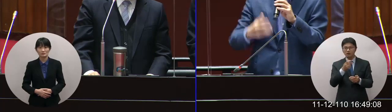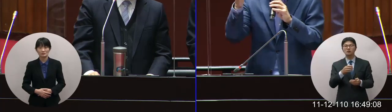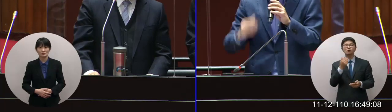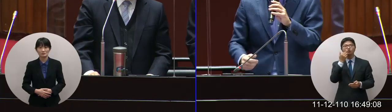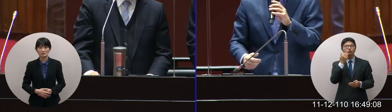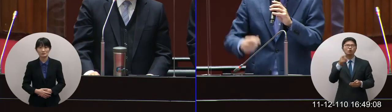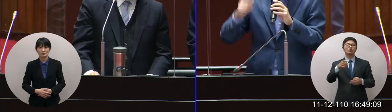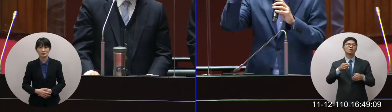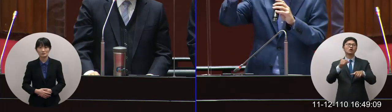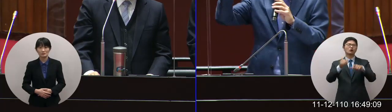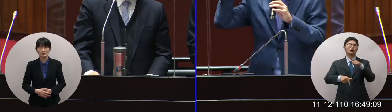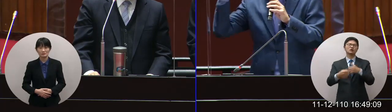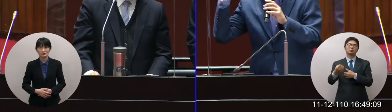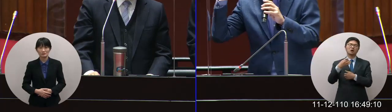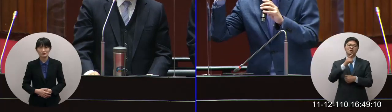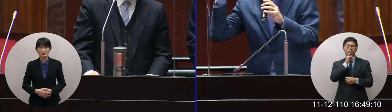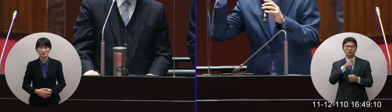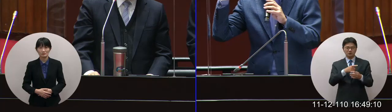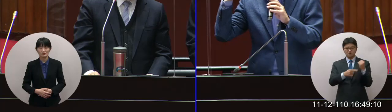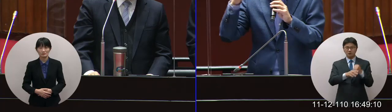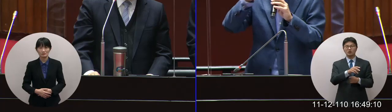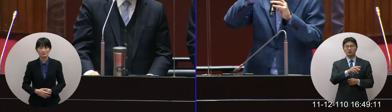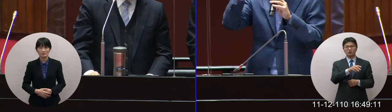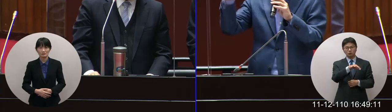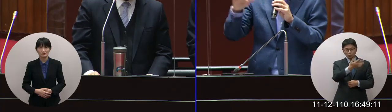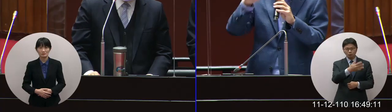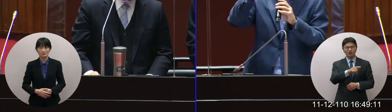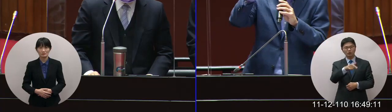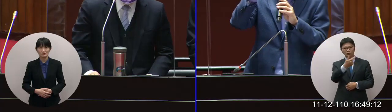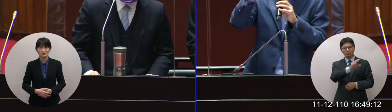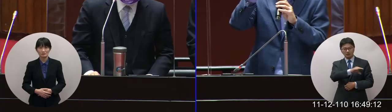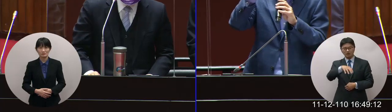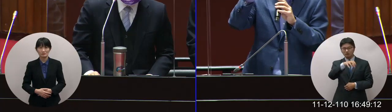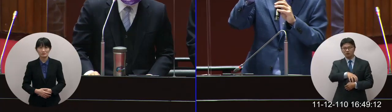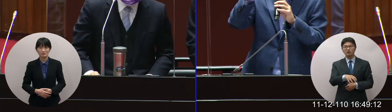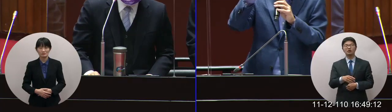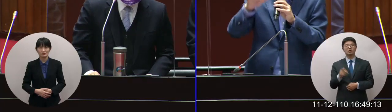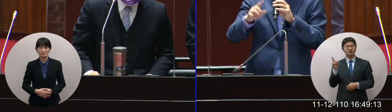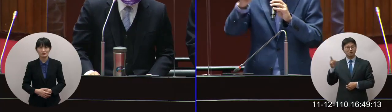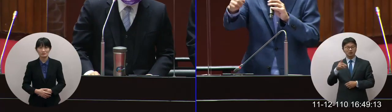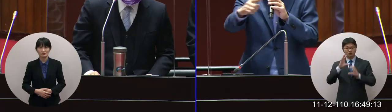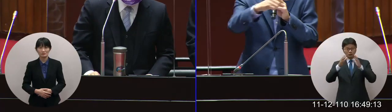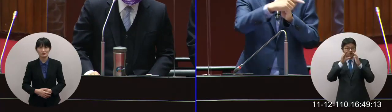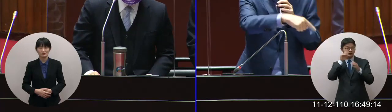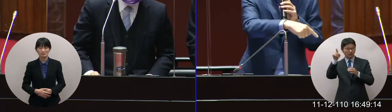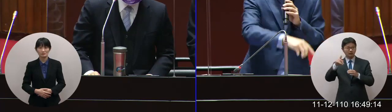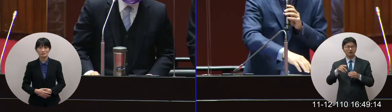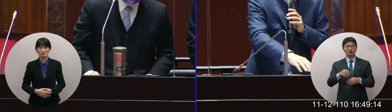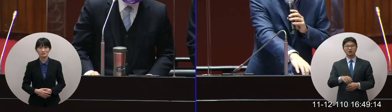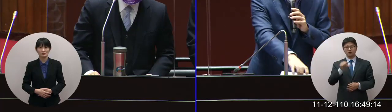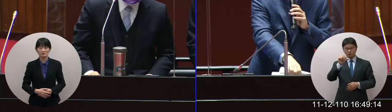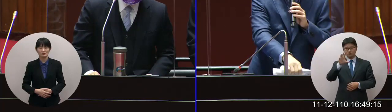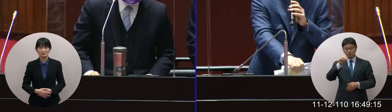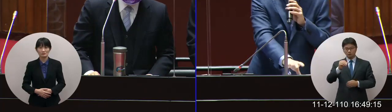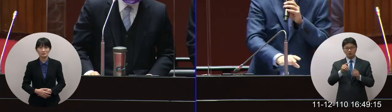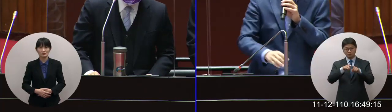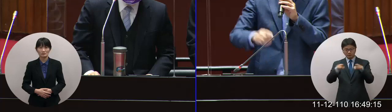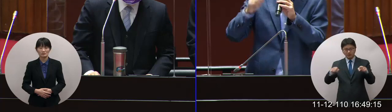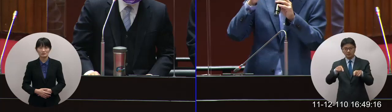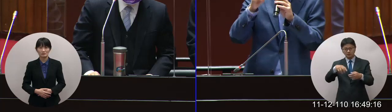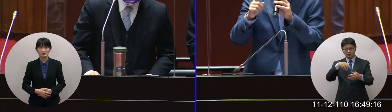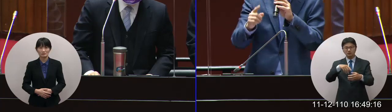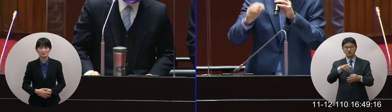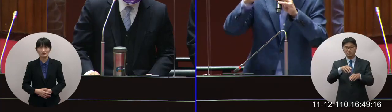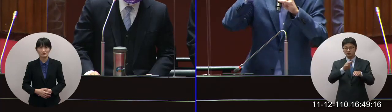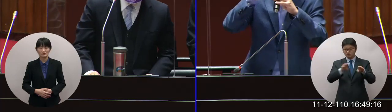坐五百個六百個人家22公頃他的量體五萬坪你現在給人家的標單上面是